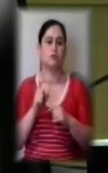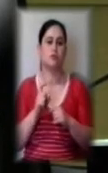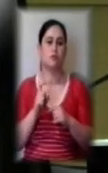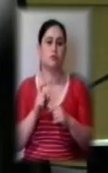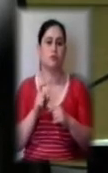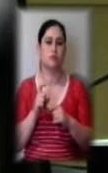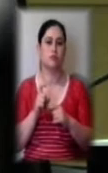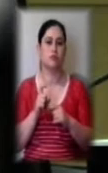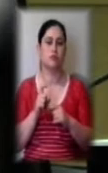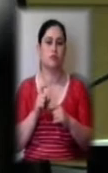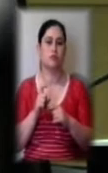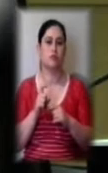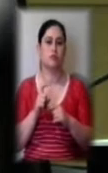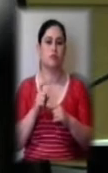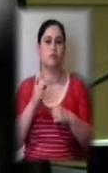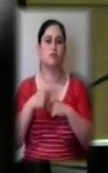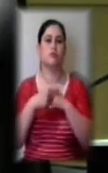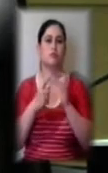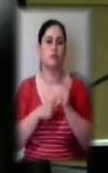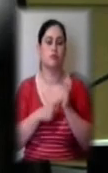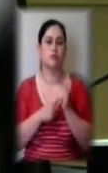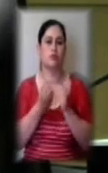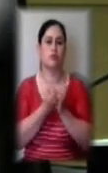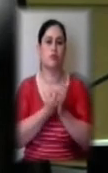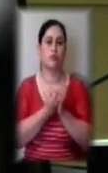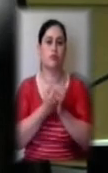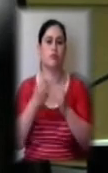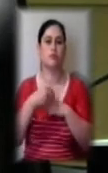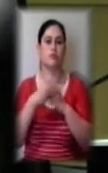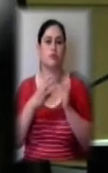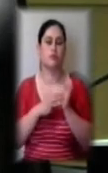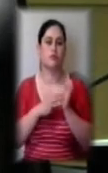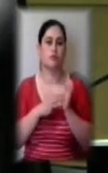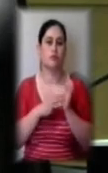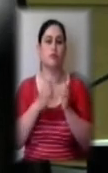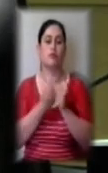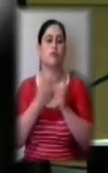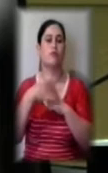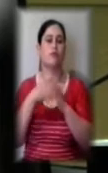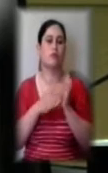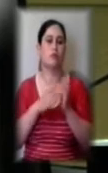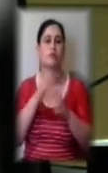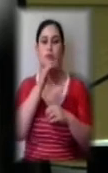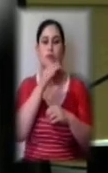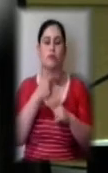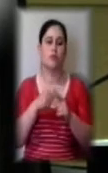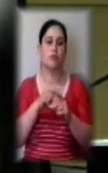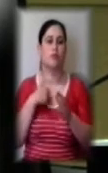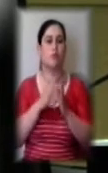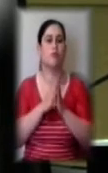16-ї до 19-ї. І колеги, але я прошу, щоб ці